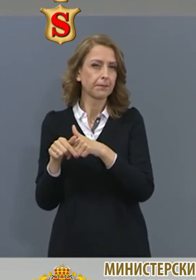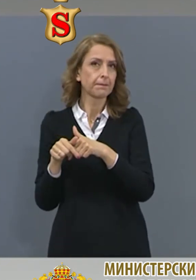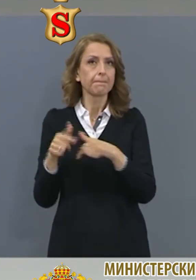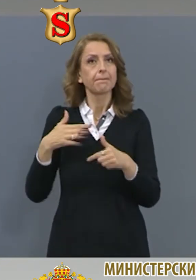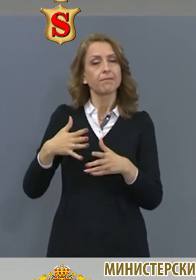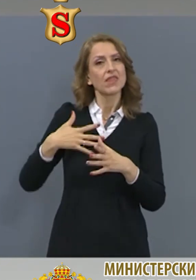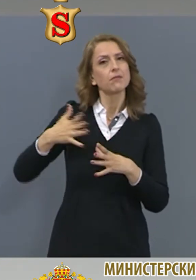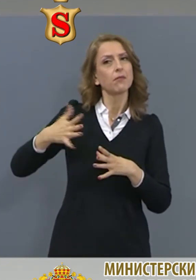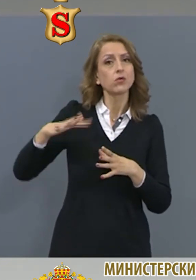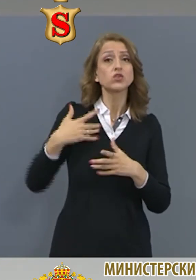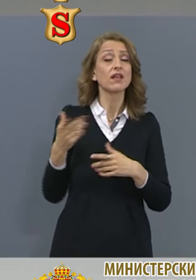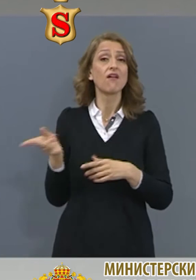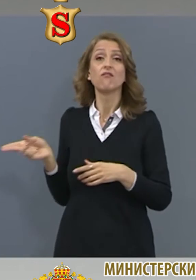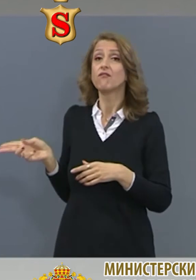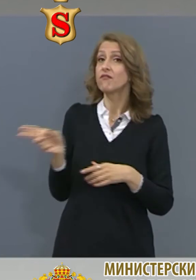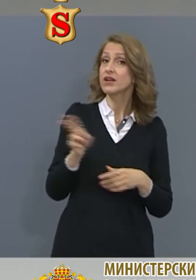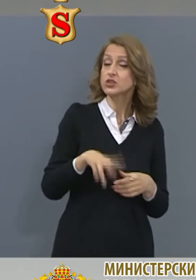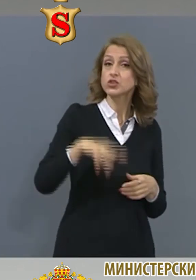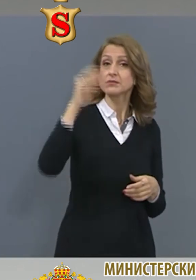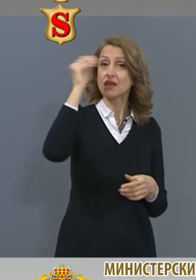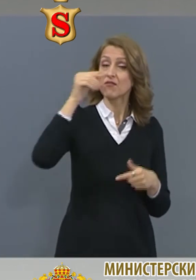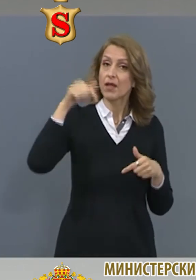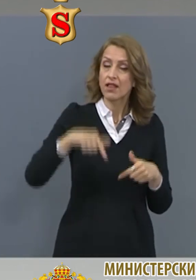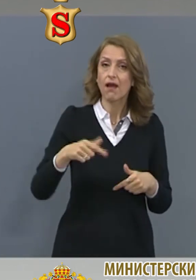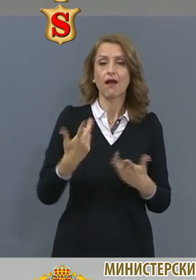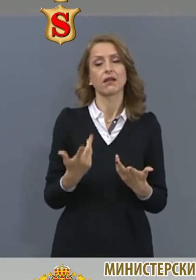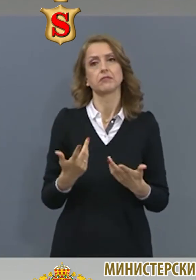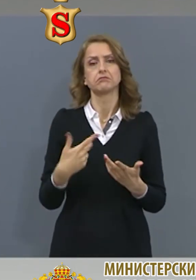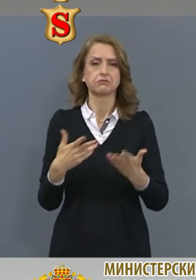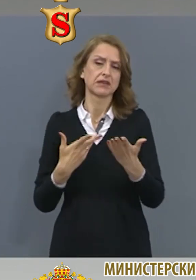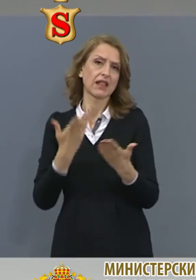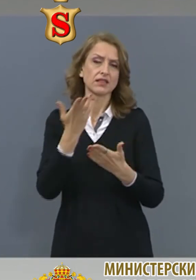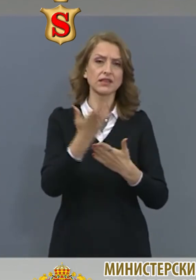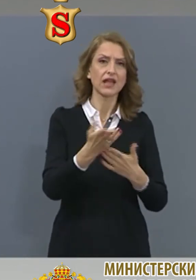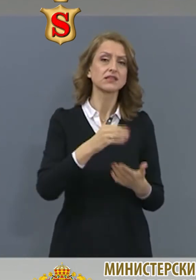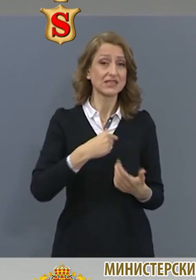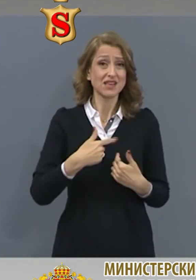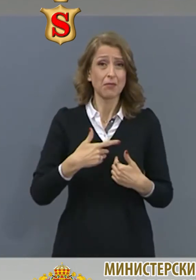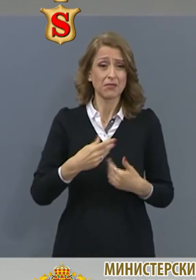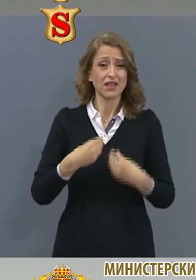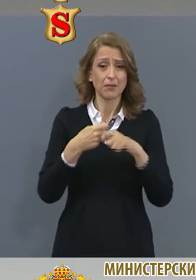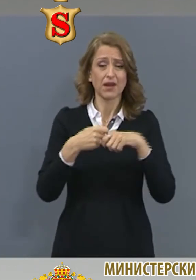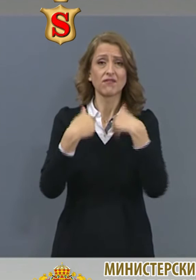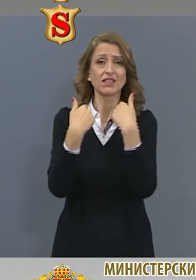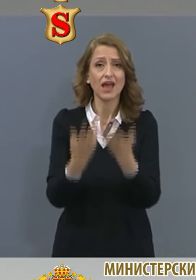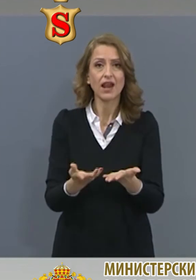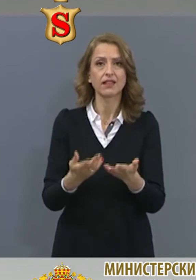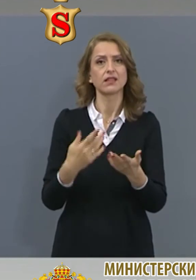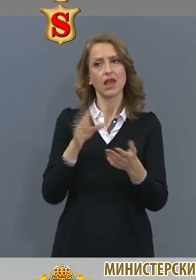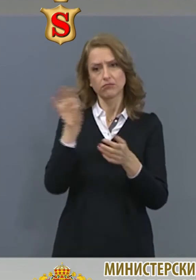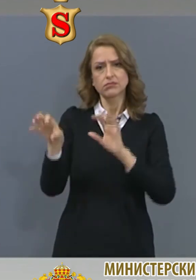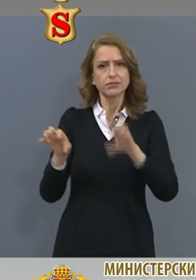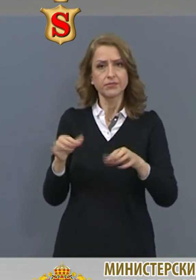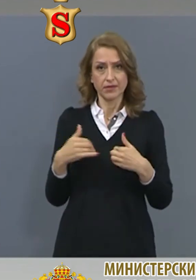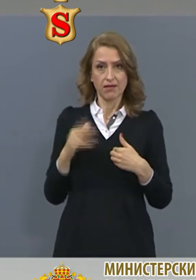Ситуации, като завръщам се България, пътувам и за едно областен град, кандидат съм да заборволят, желая да направя дарение и така натък. Това също е едният раздел,